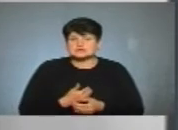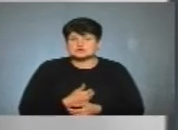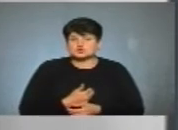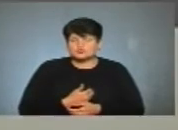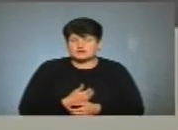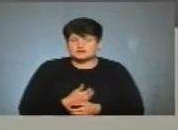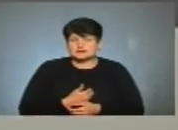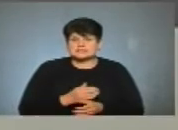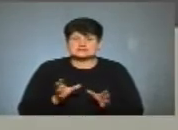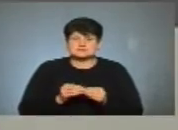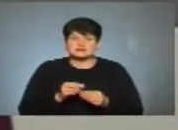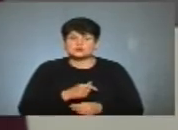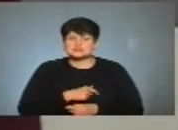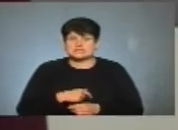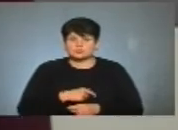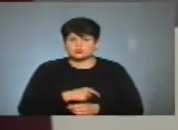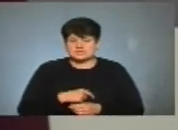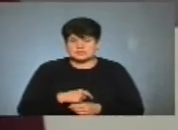спільно з депутатами